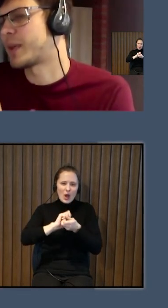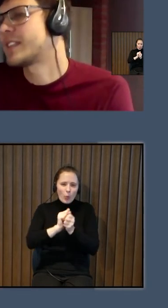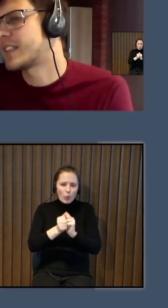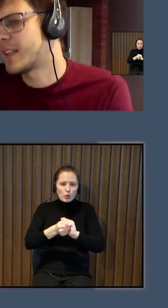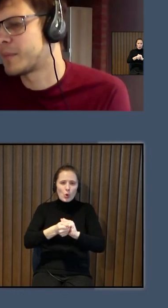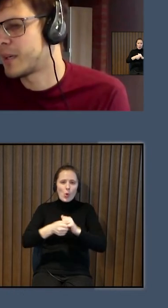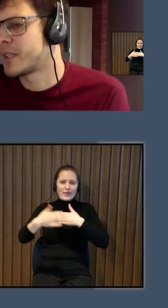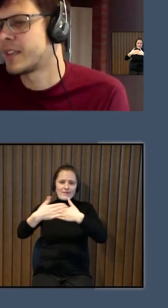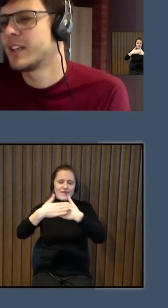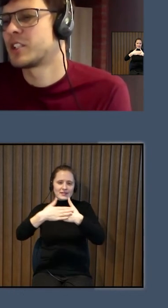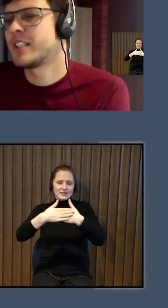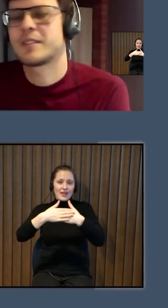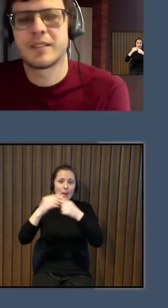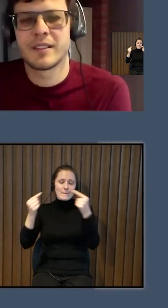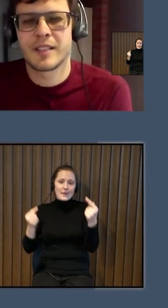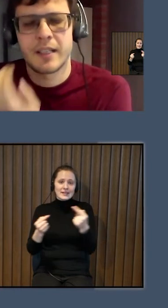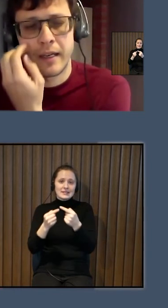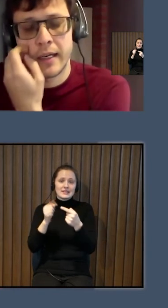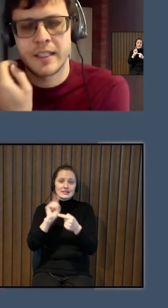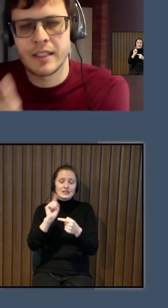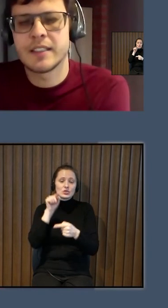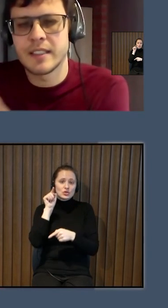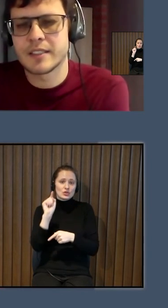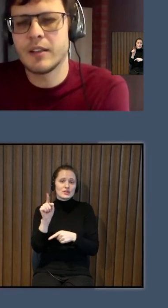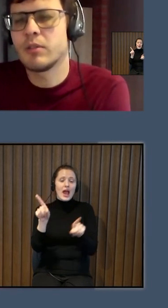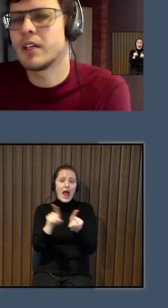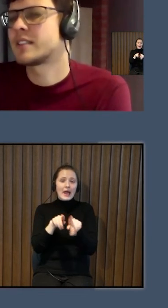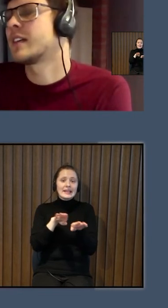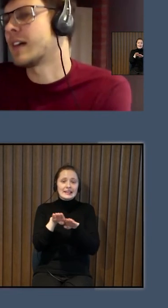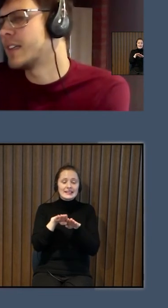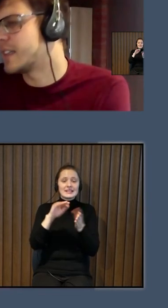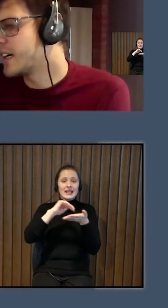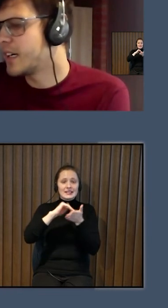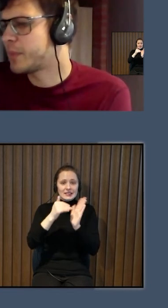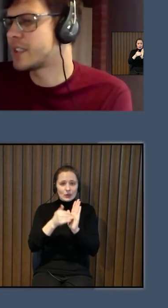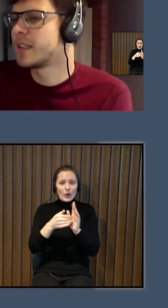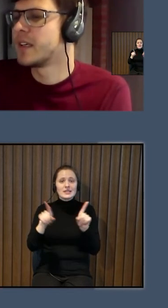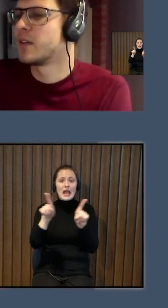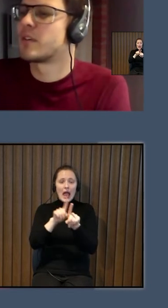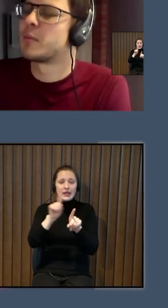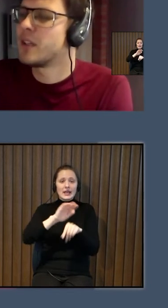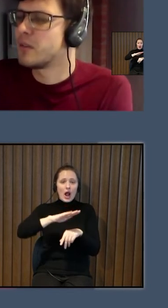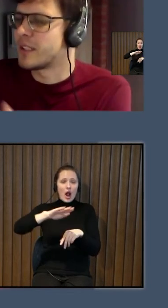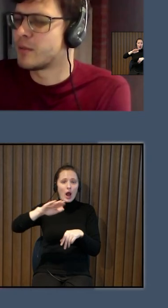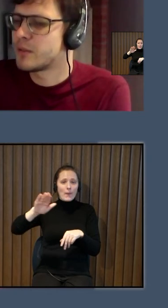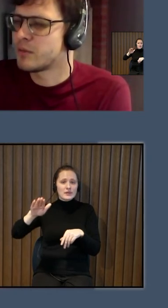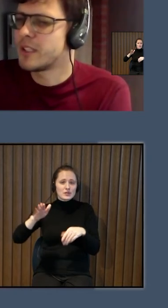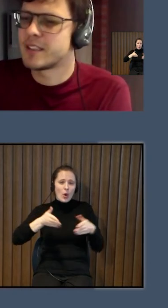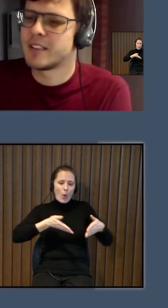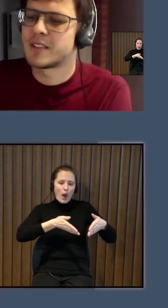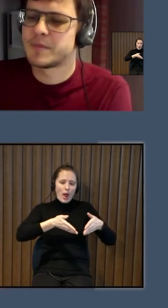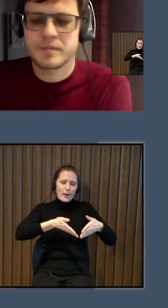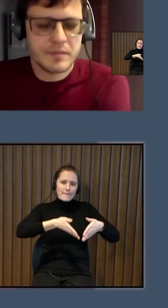piemērs pretstatam, tam ir šis, tā kā arī līdzīga situācija, arī ir kāpnes. Un gar malu ir